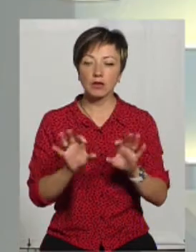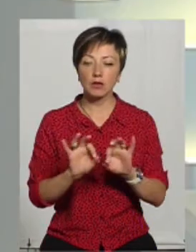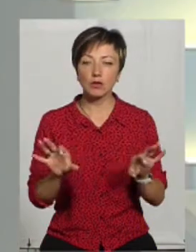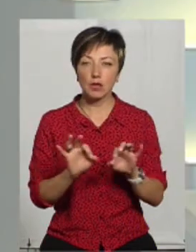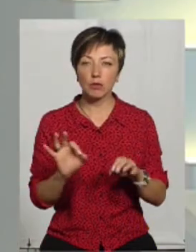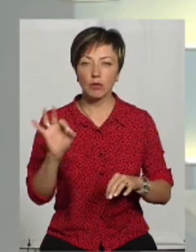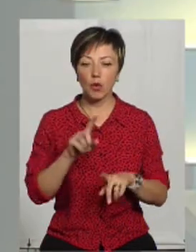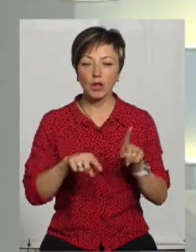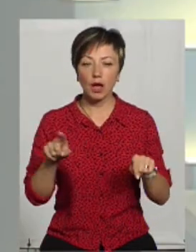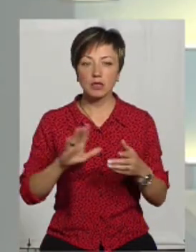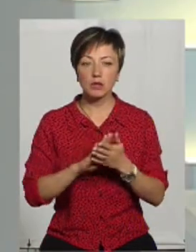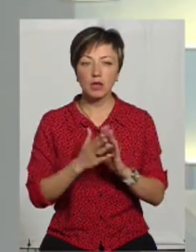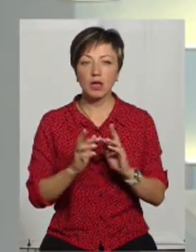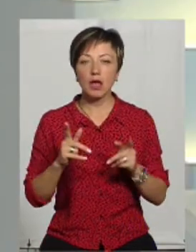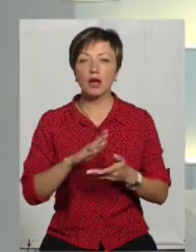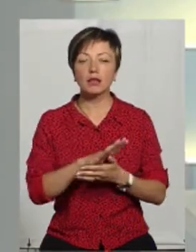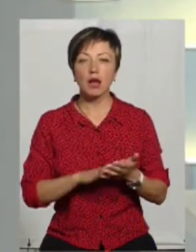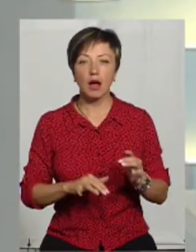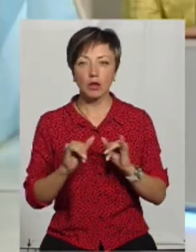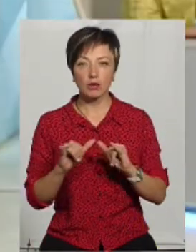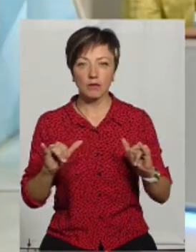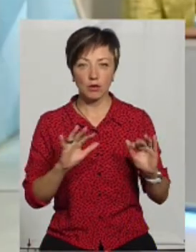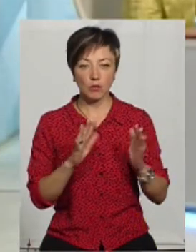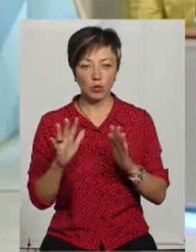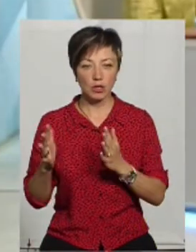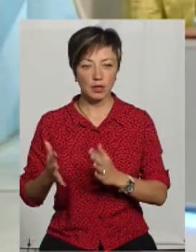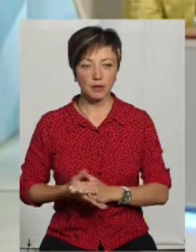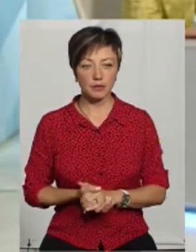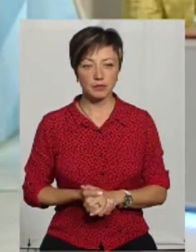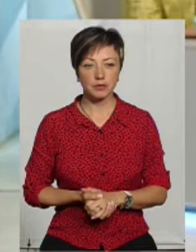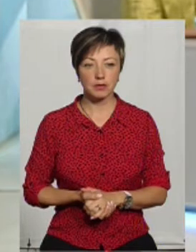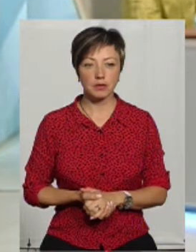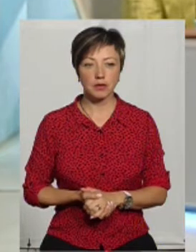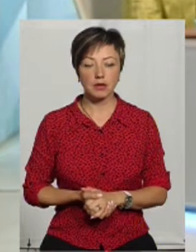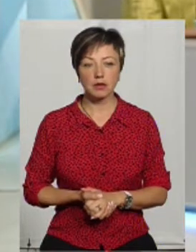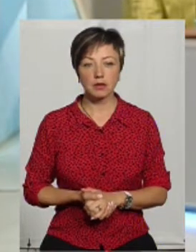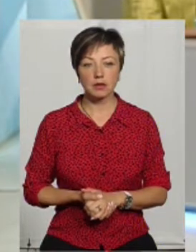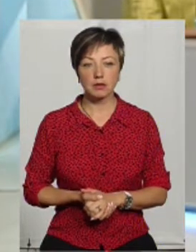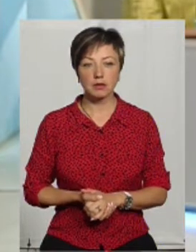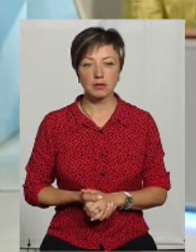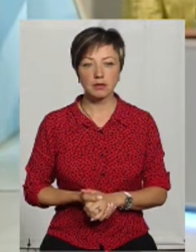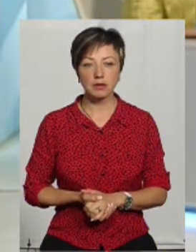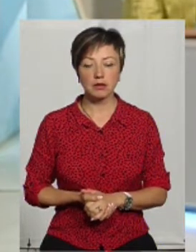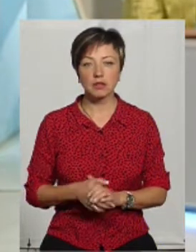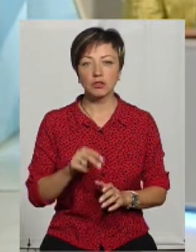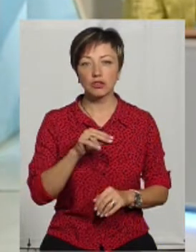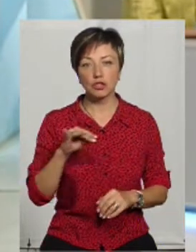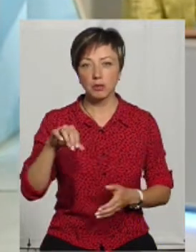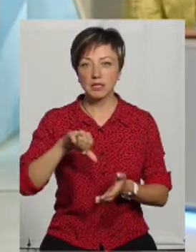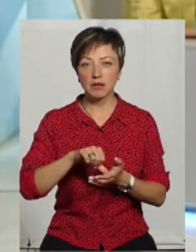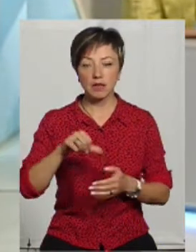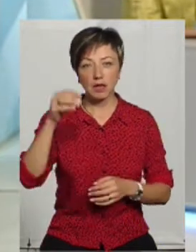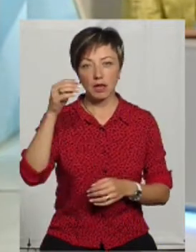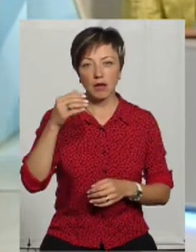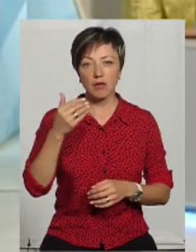'ясненнями стосовно деяких ситуацій, як потім розвиваються ті події? Чи беруть представники Держгеокадастру,